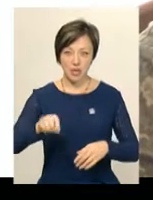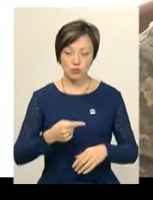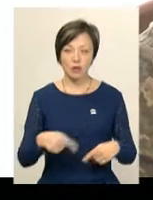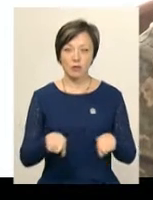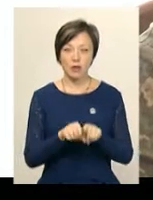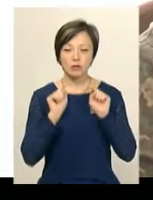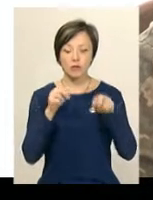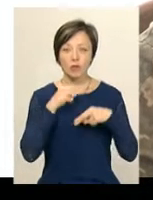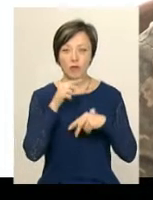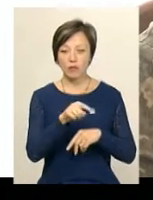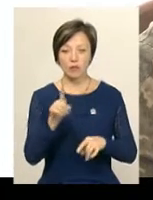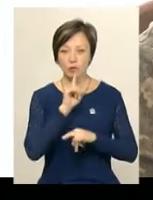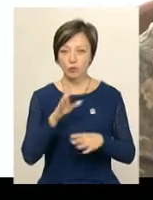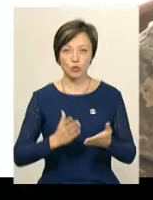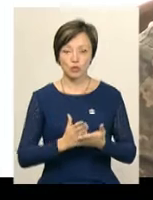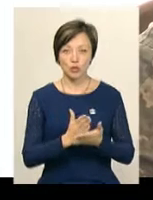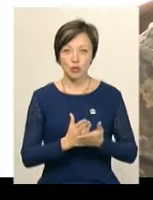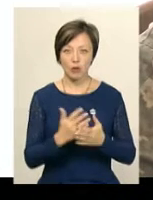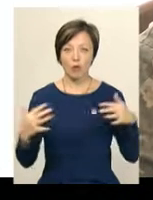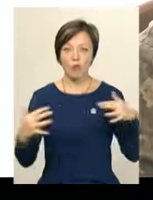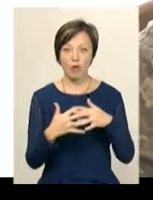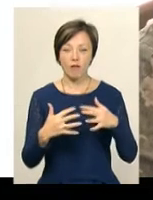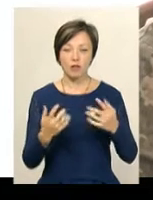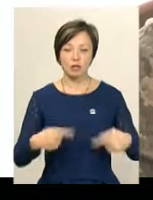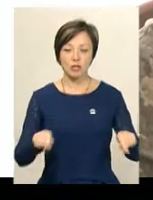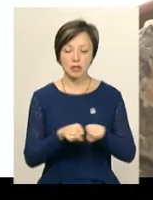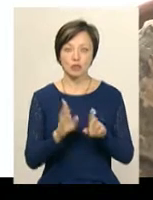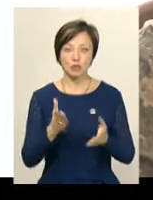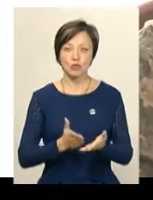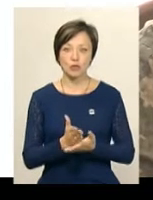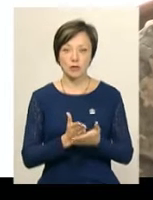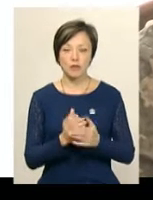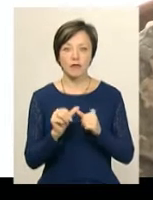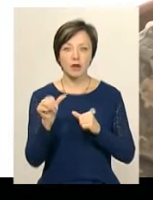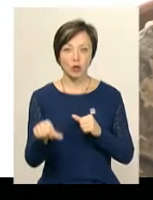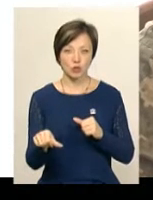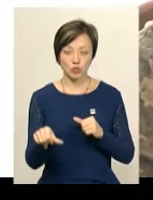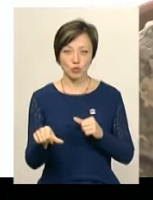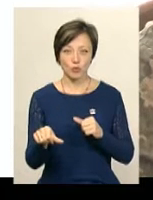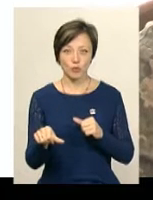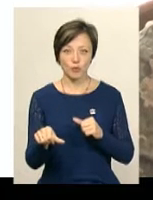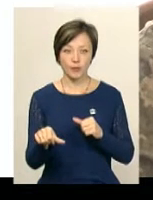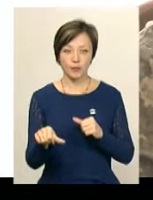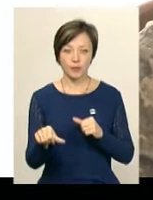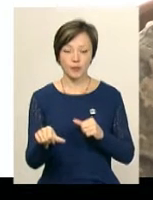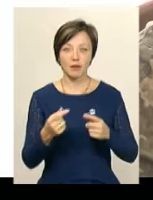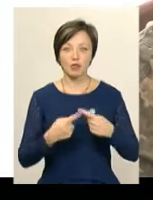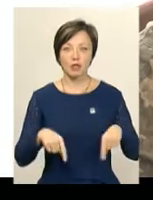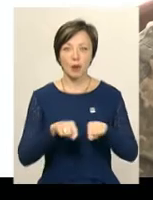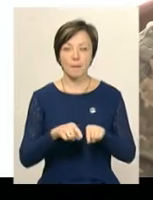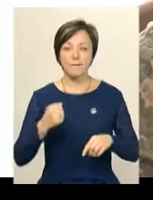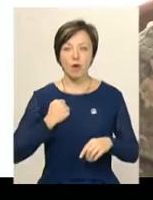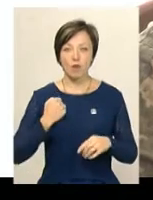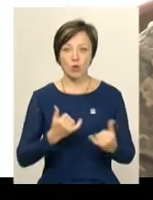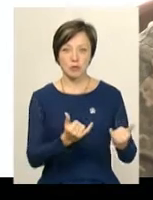Також звертаю увагу, що вони не будуть служити в бойових частинах, будуть служити виключно в частинах бойового